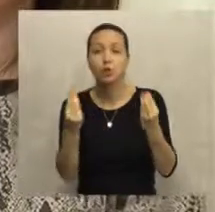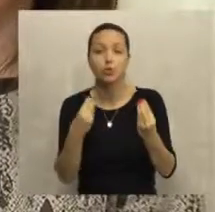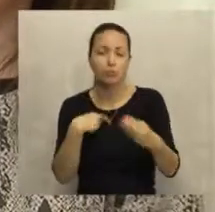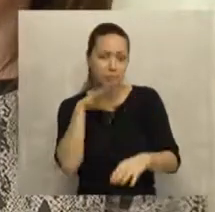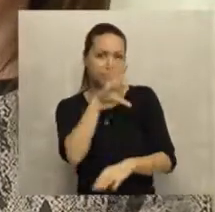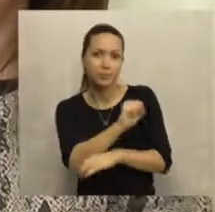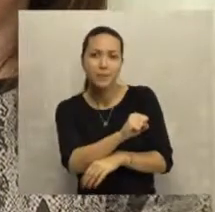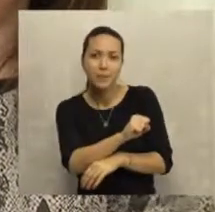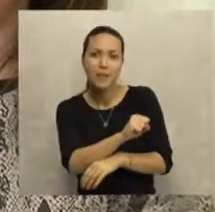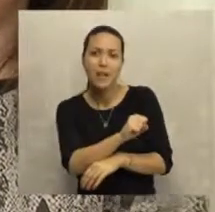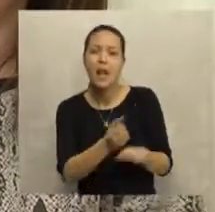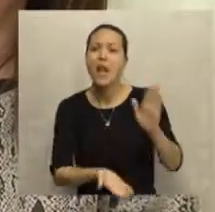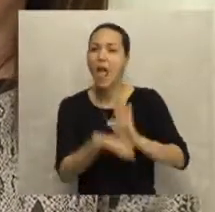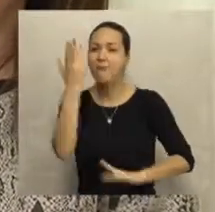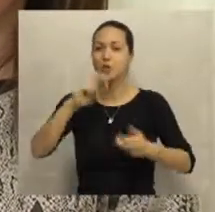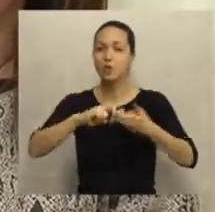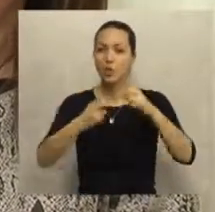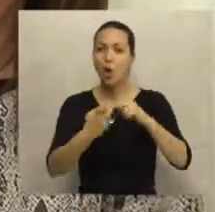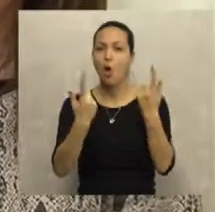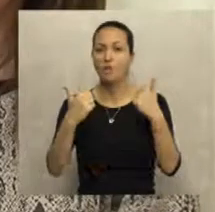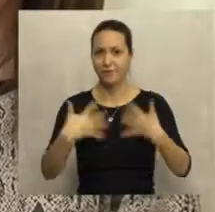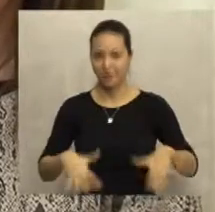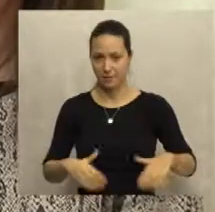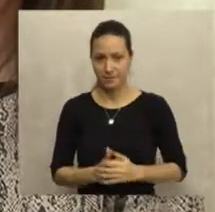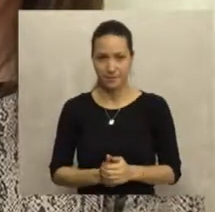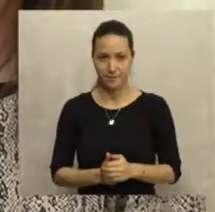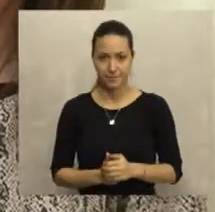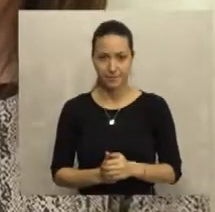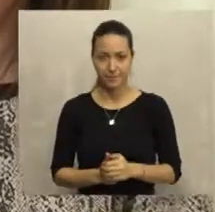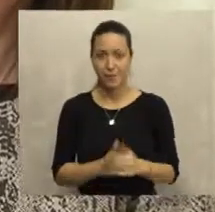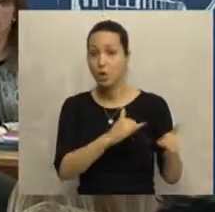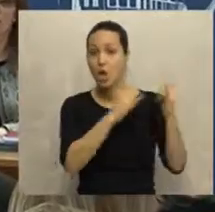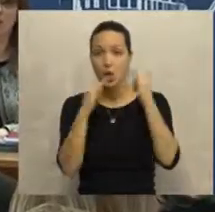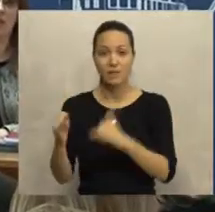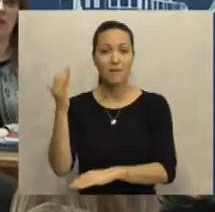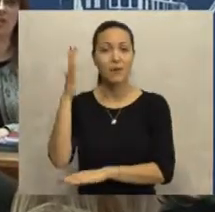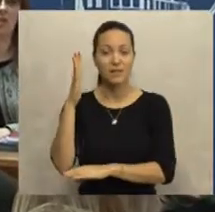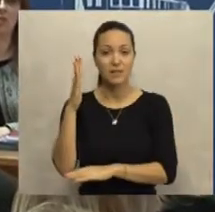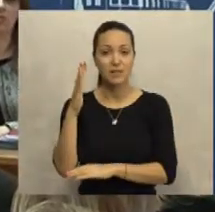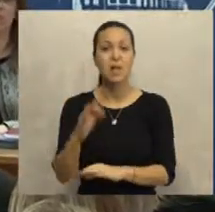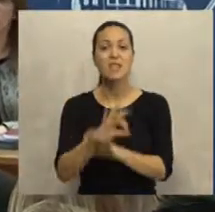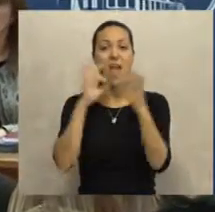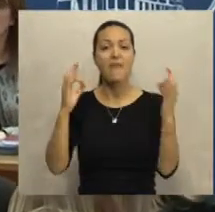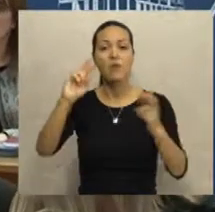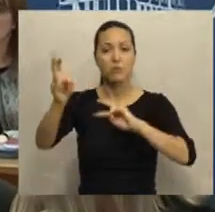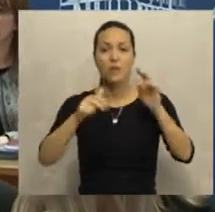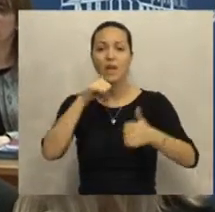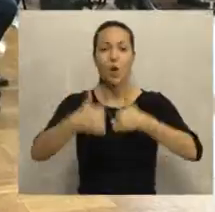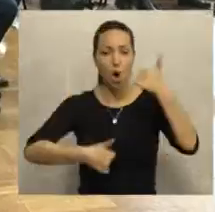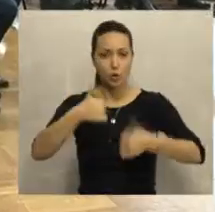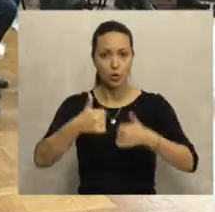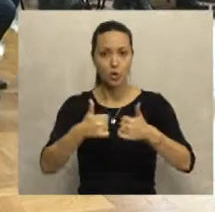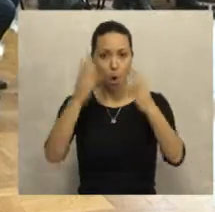nešto što smo mi uočili kao najveći problem od strane poslodavaca. Do sada su prezentacije